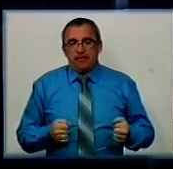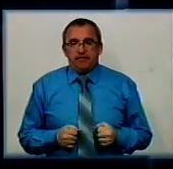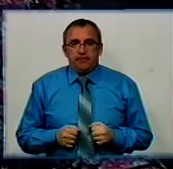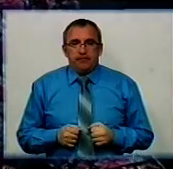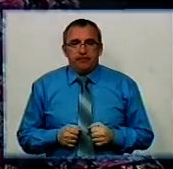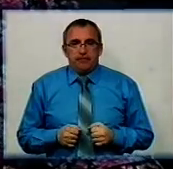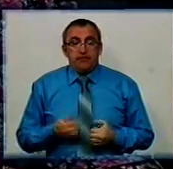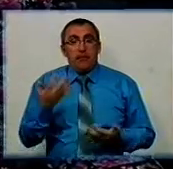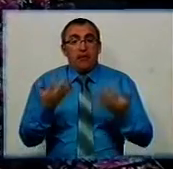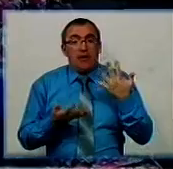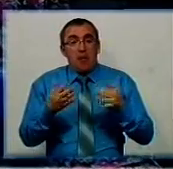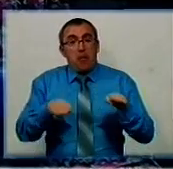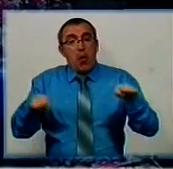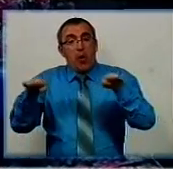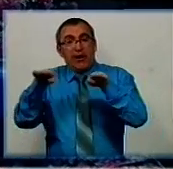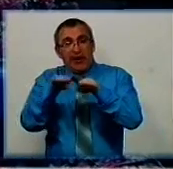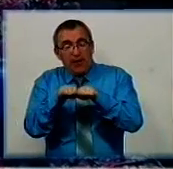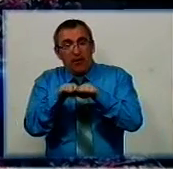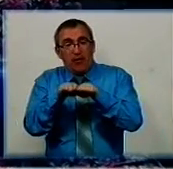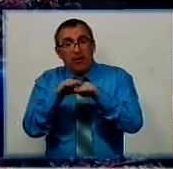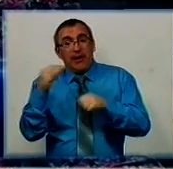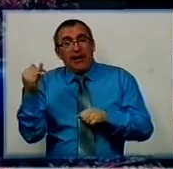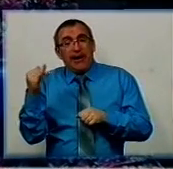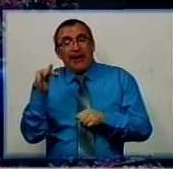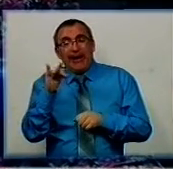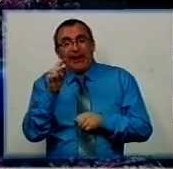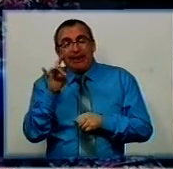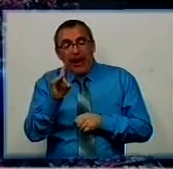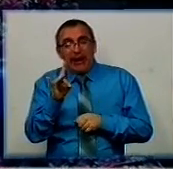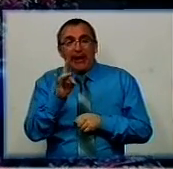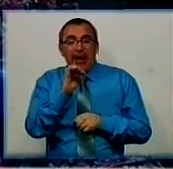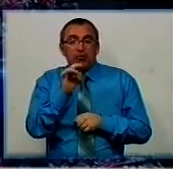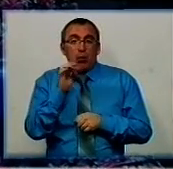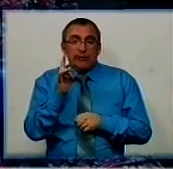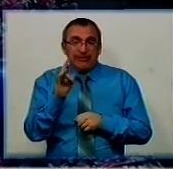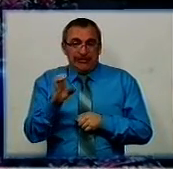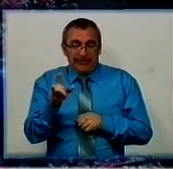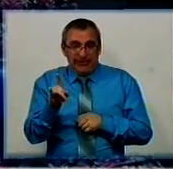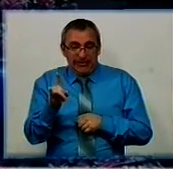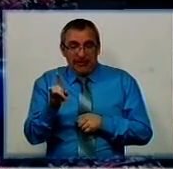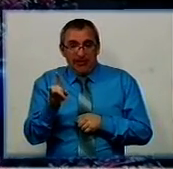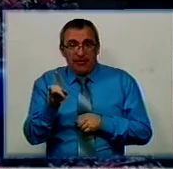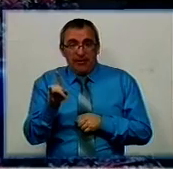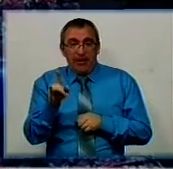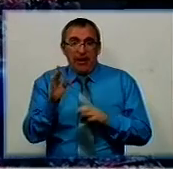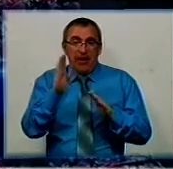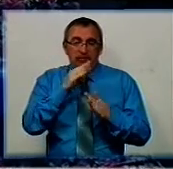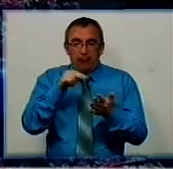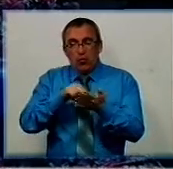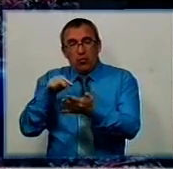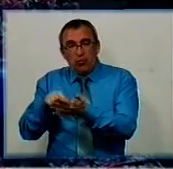Якщо порівнювати інтерресурси, на 1 січня мали вартість гігакалорії